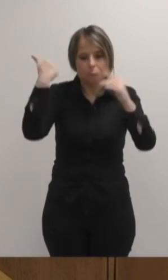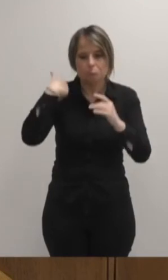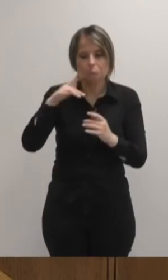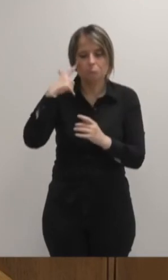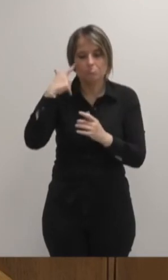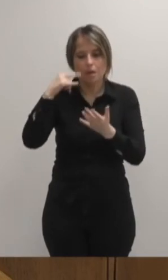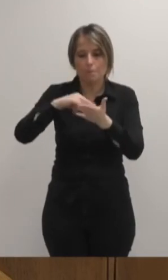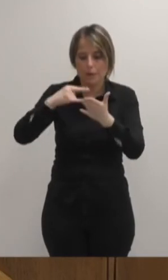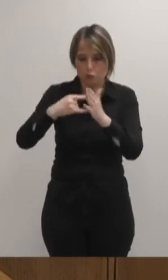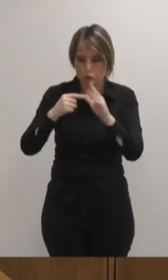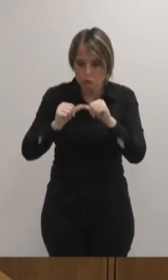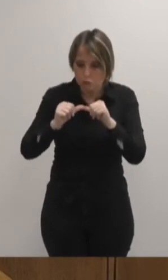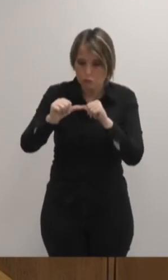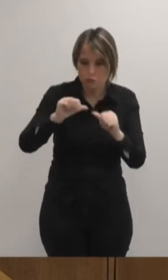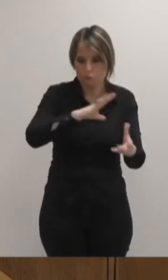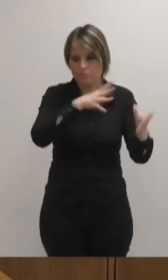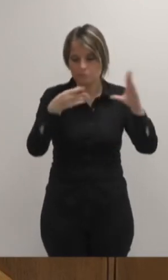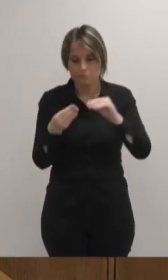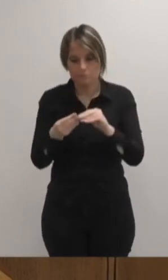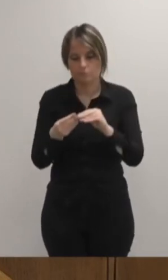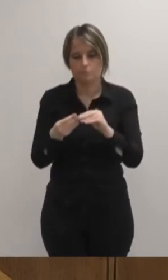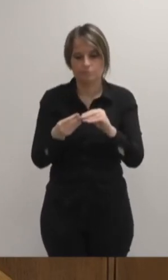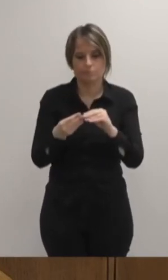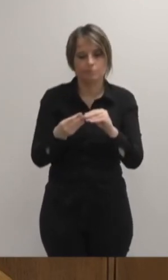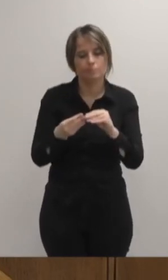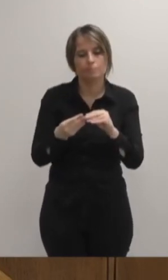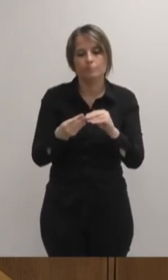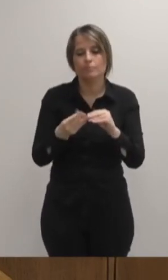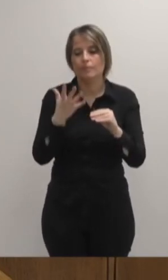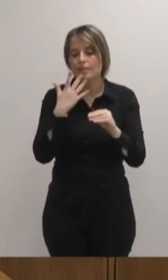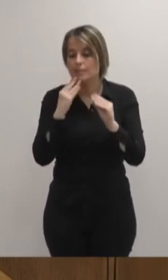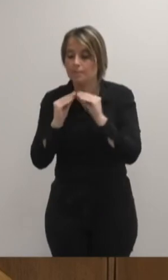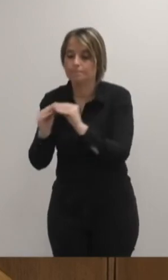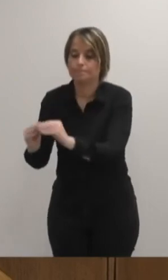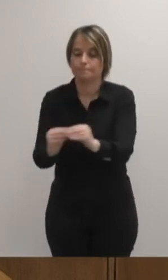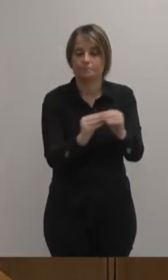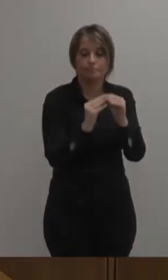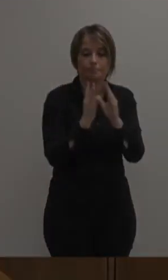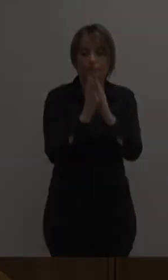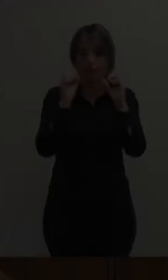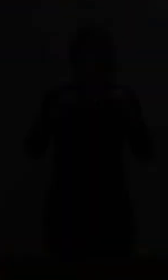Onarriak eta legea adosten baditugun ziur nahiz, bere garapena ere adostuta izango dena.